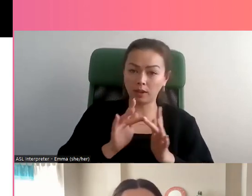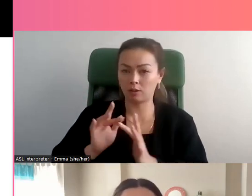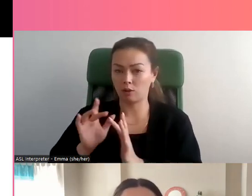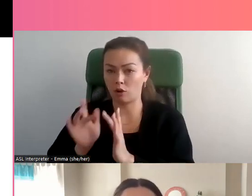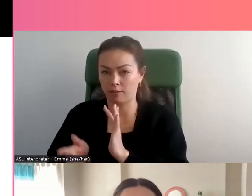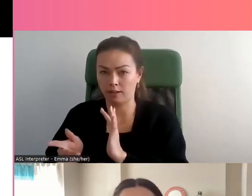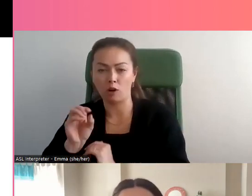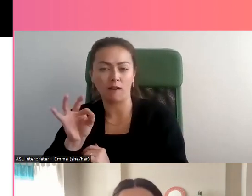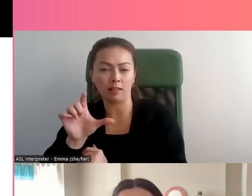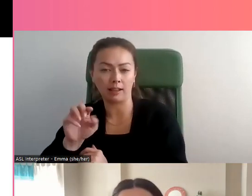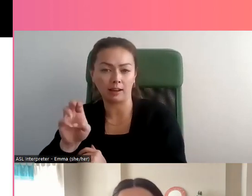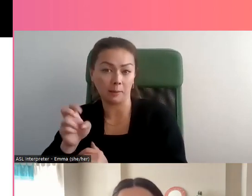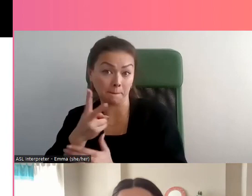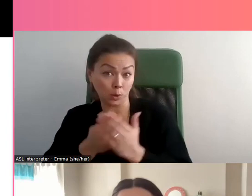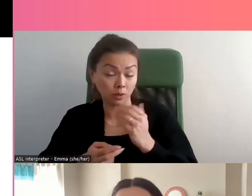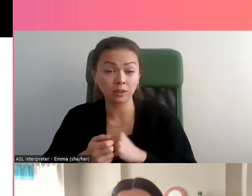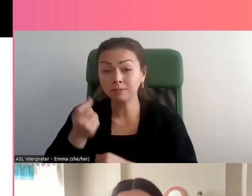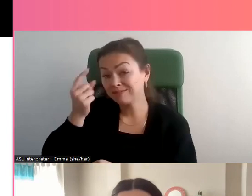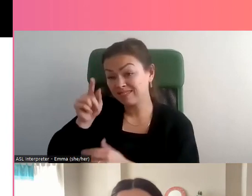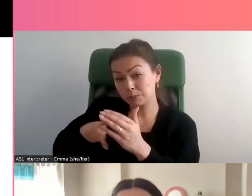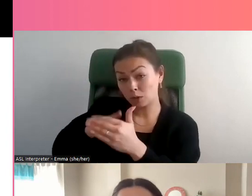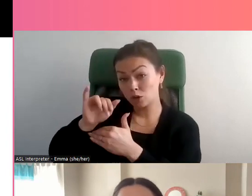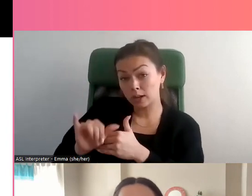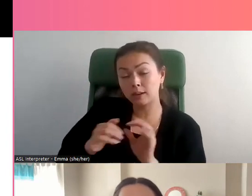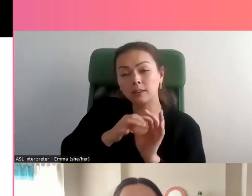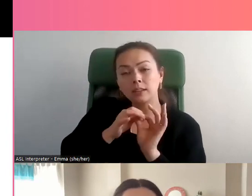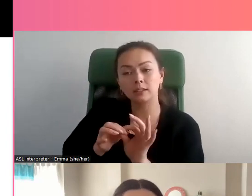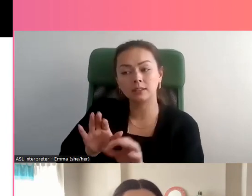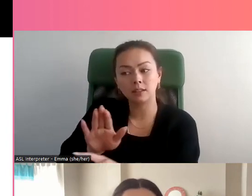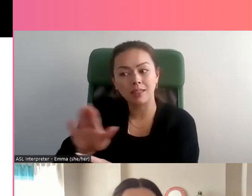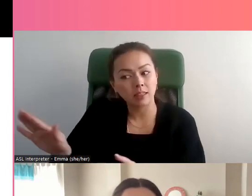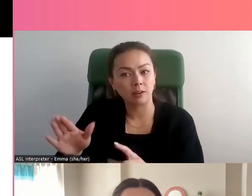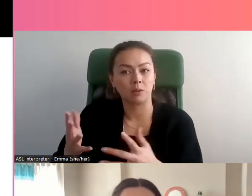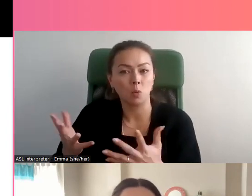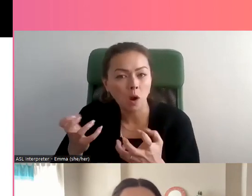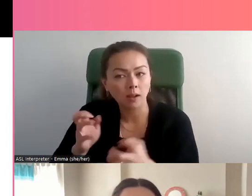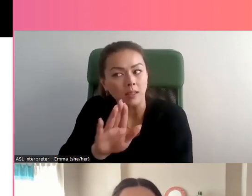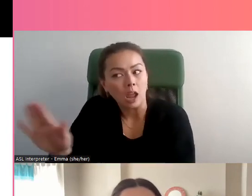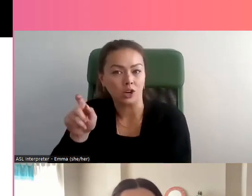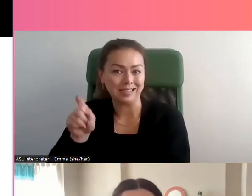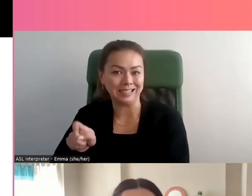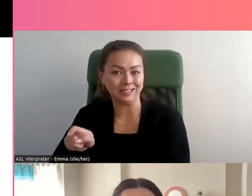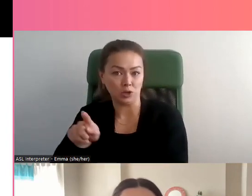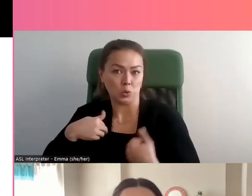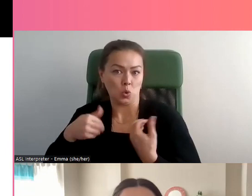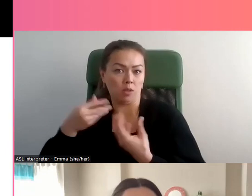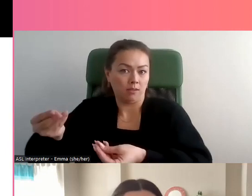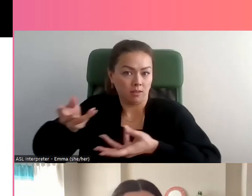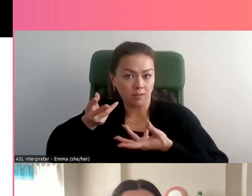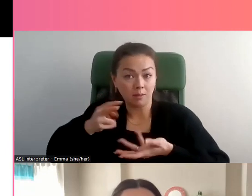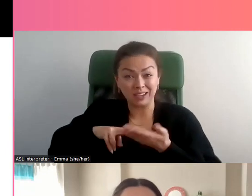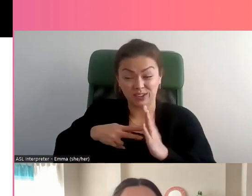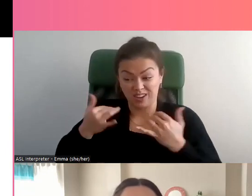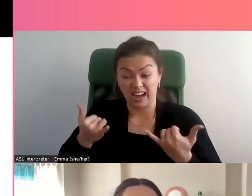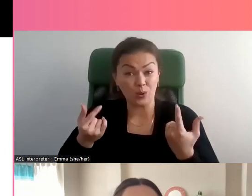Ce projet priorise la recherche et les ressources et la création de celles-ci en fonction des besoins des jeunes. Alors actuellement, nous